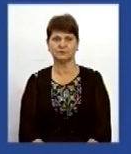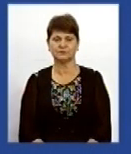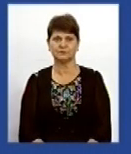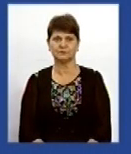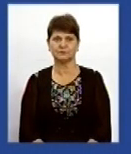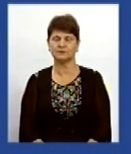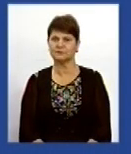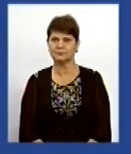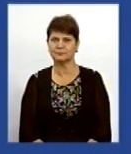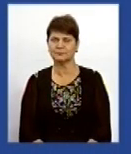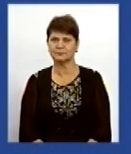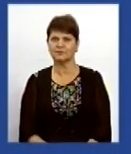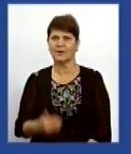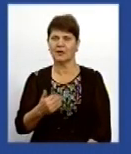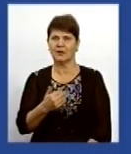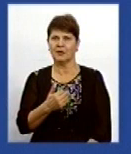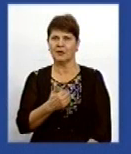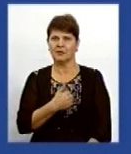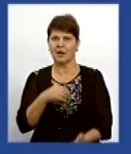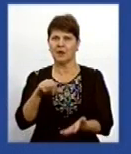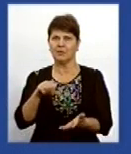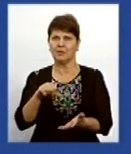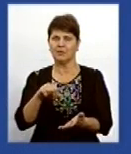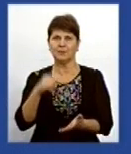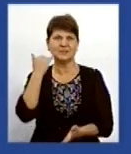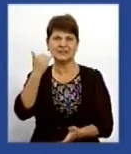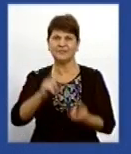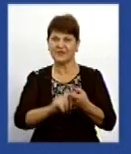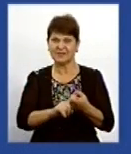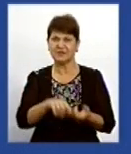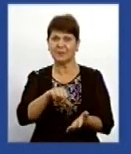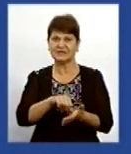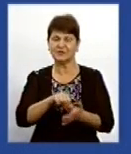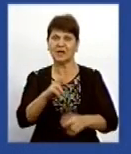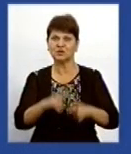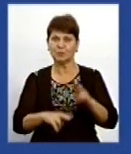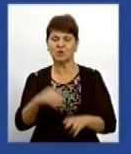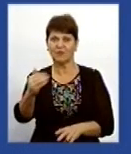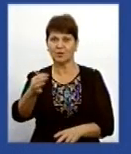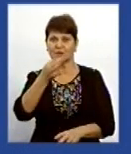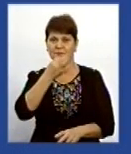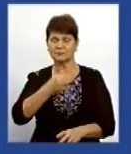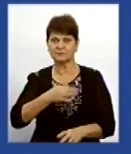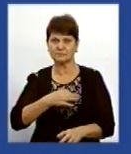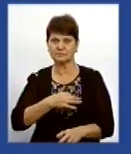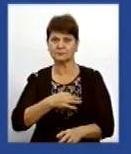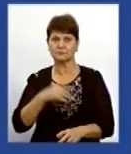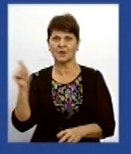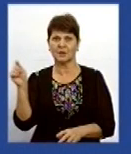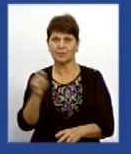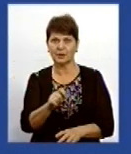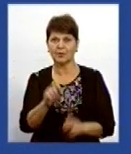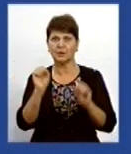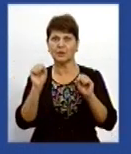Я зв'язався з представниками забудовника, вони повідомили, що ті люди, які я дзвонили, вони приїхати,